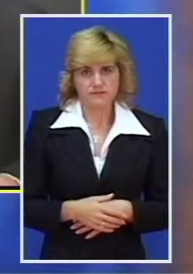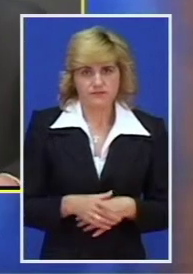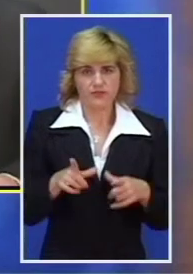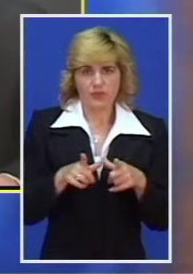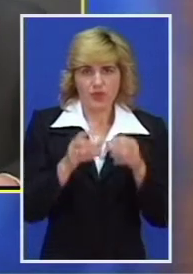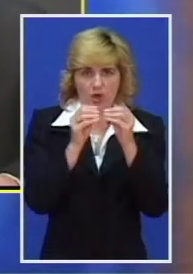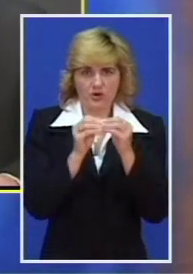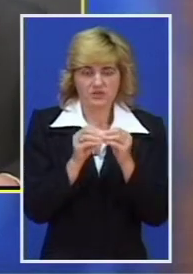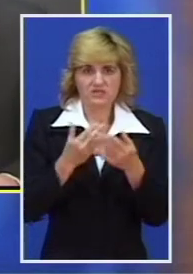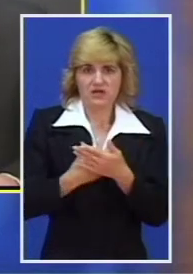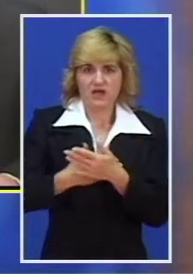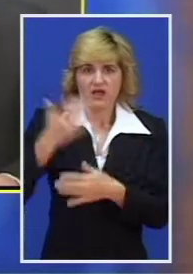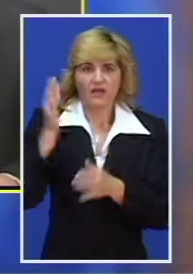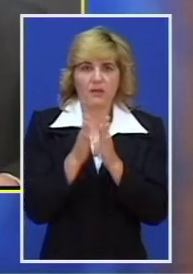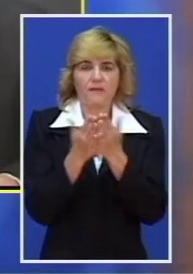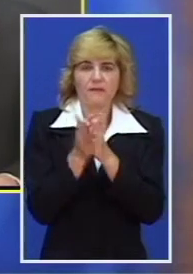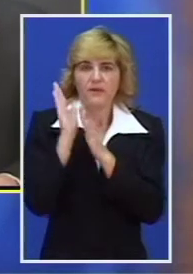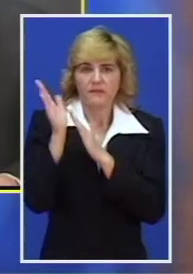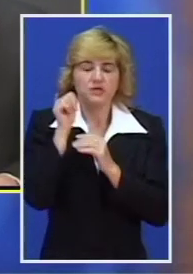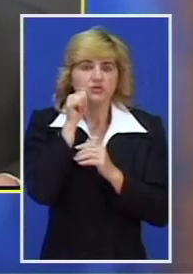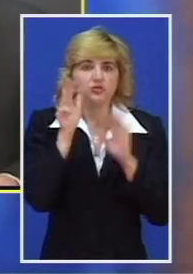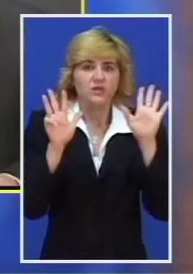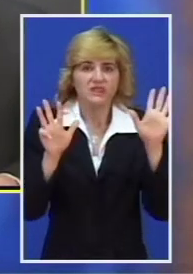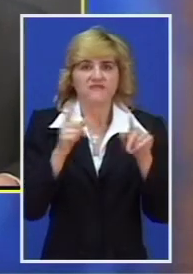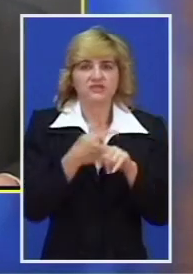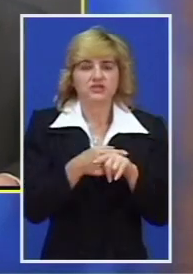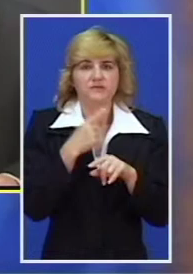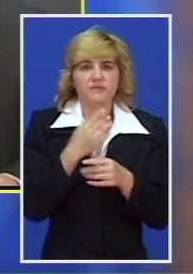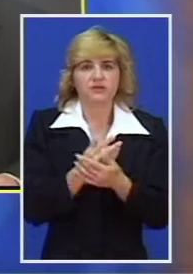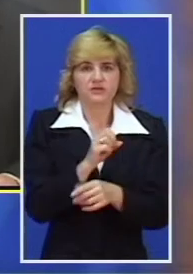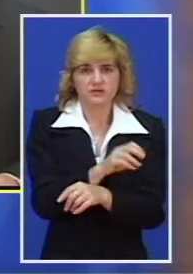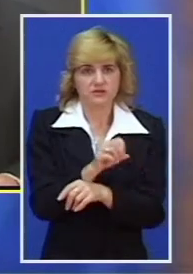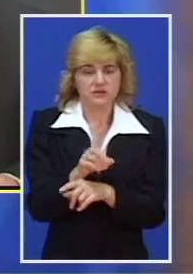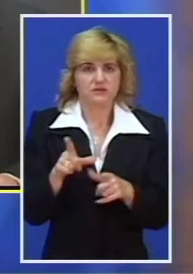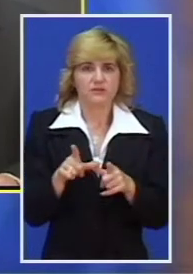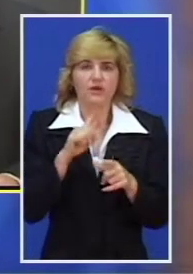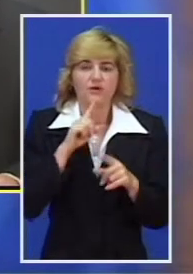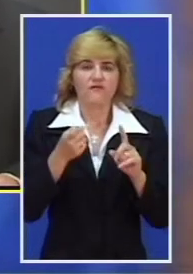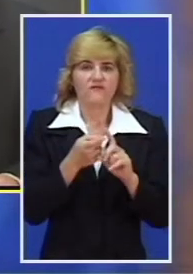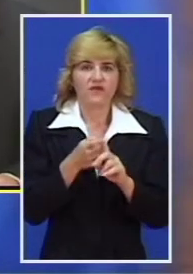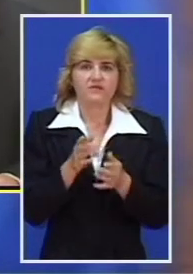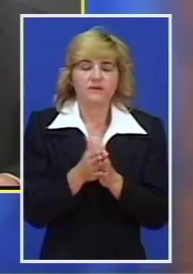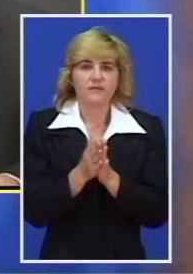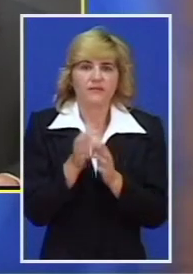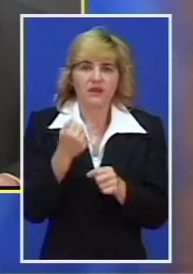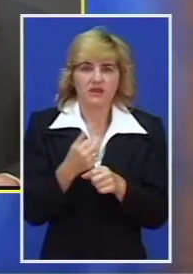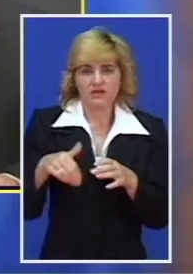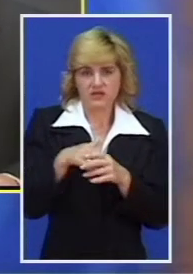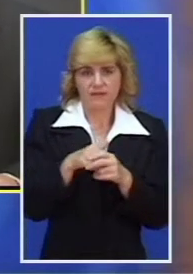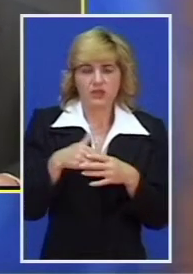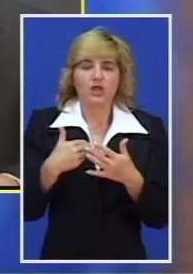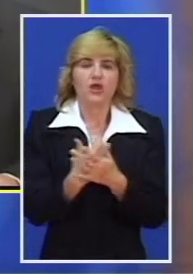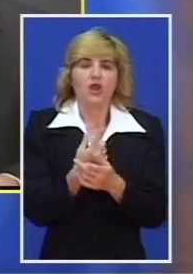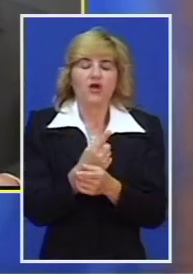organizaciji Gradske biblioteke sutra će u 9 časova u čitovnici biti održan stručni skup za bibliotekare na temu Nova uloga